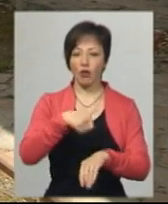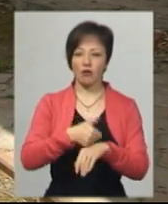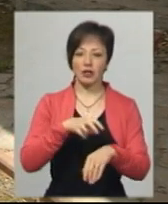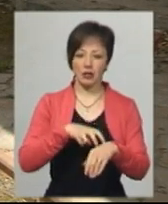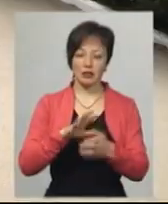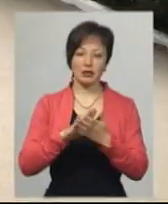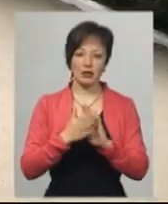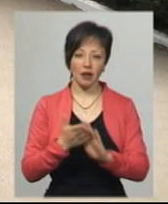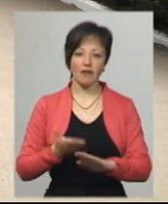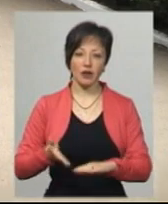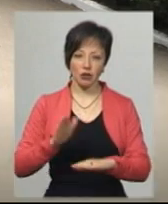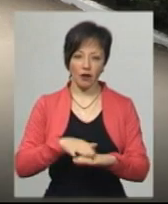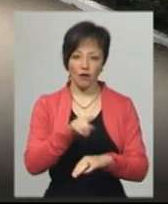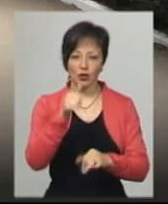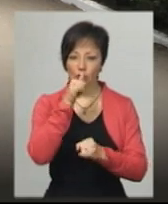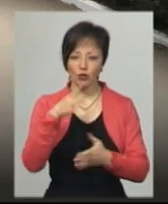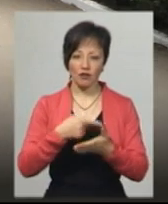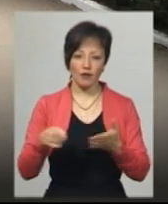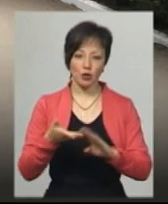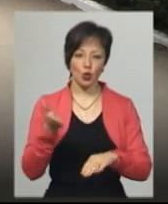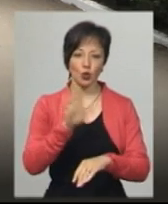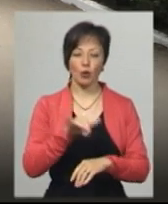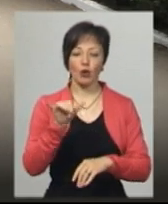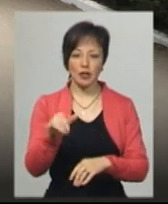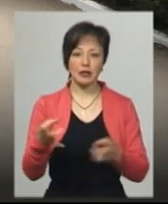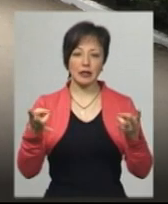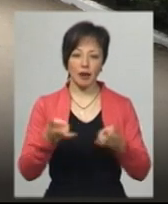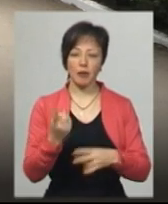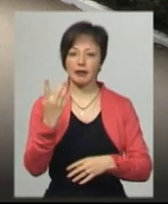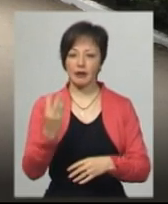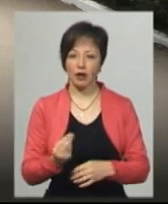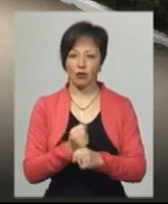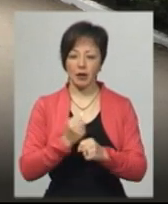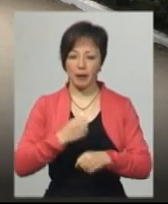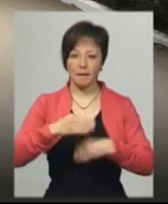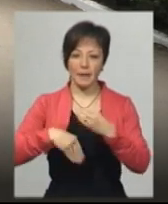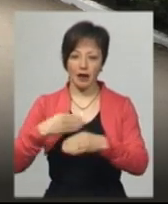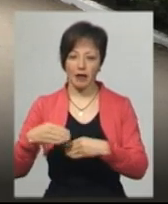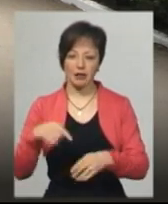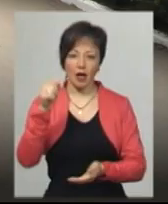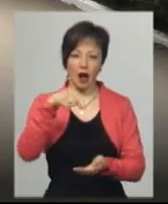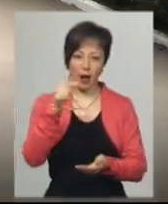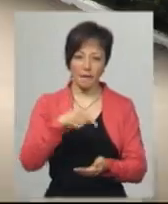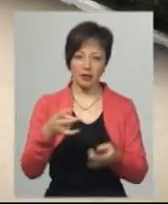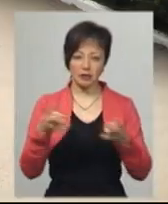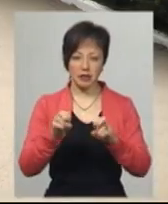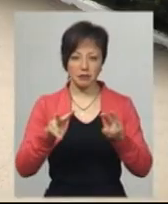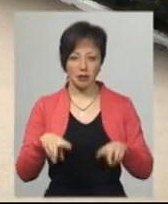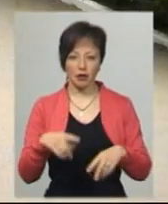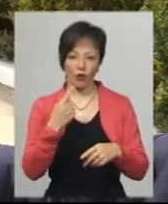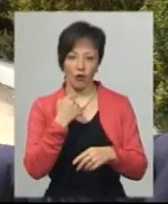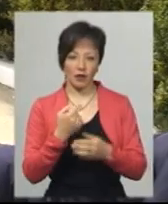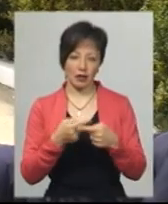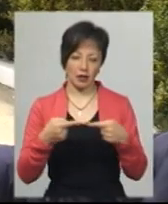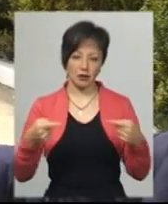стан його важкий. Вони не можуть бути виписані додому, тому що їм треба на день робити перев'язки, їм треба капати плазму, кров і все